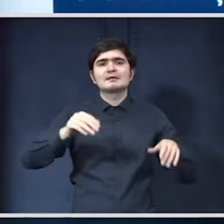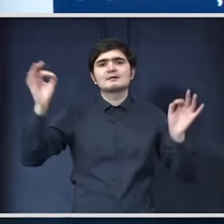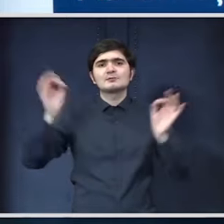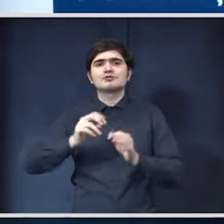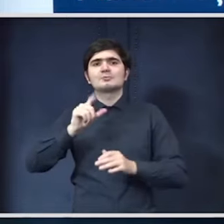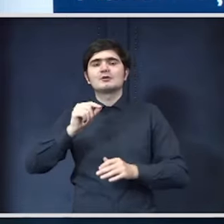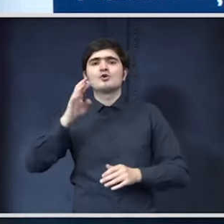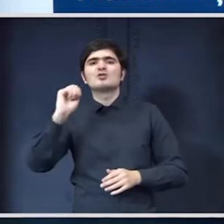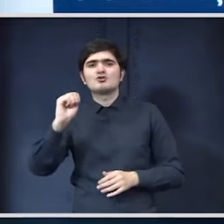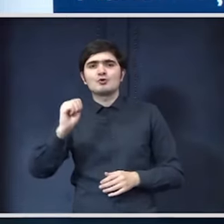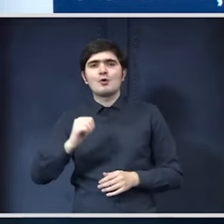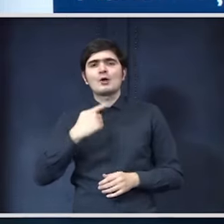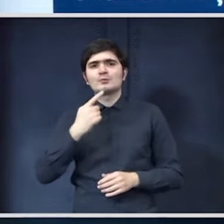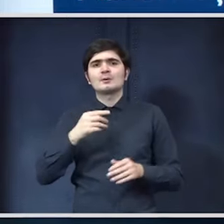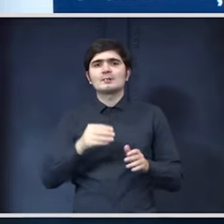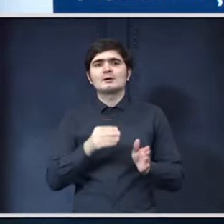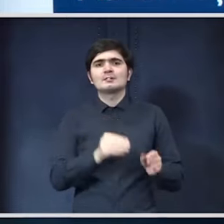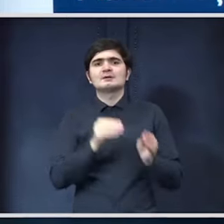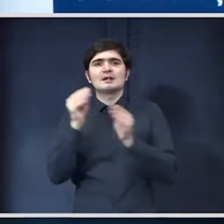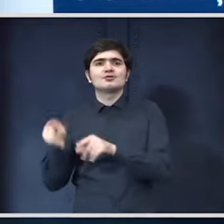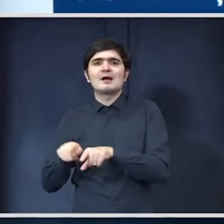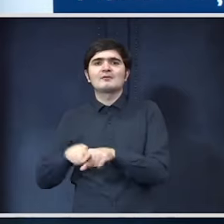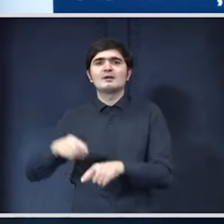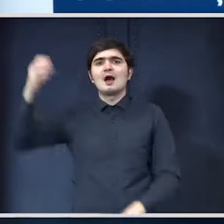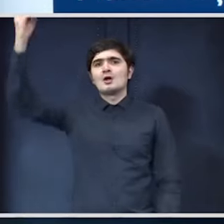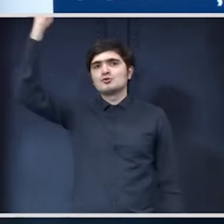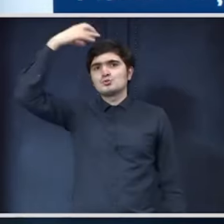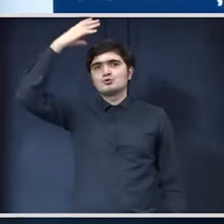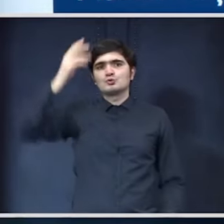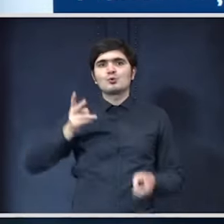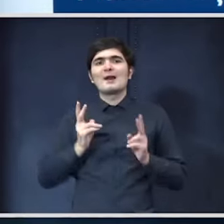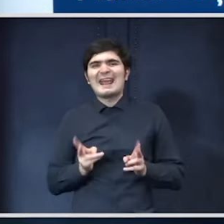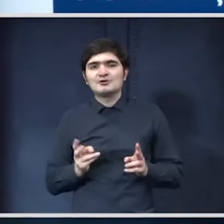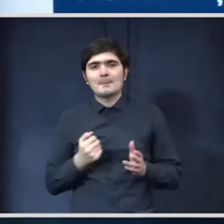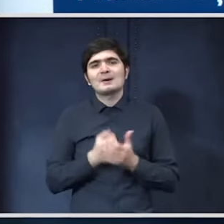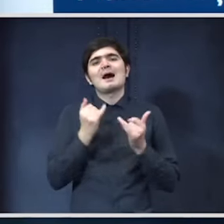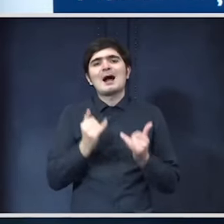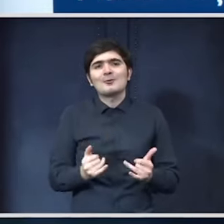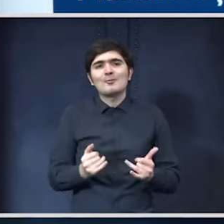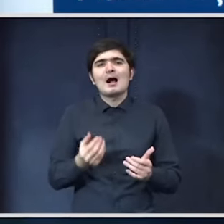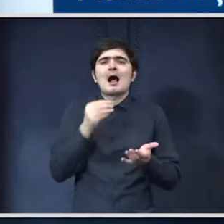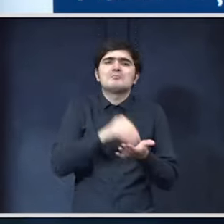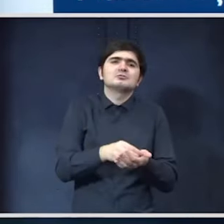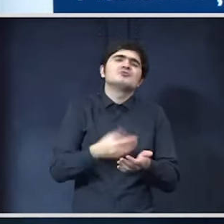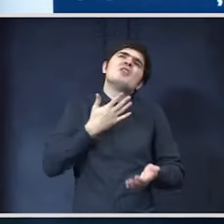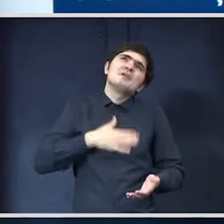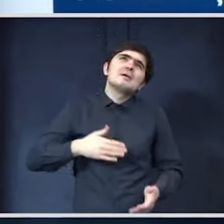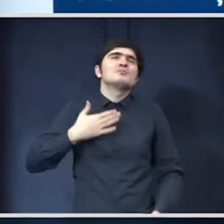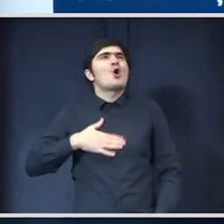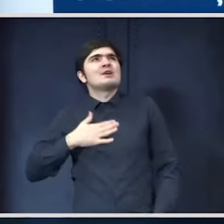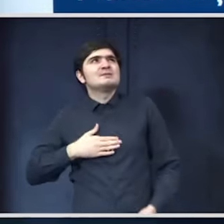să spunem că trecem la etapa de duș rece până acum am fost la etapa în care s-au pus dorințe pe hârtie